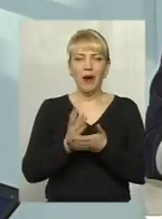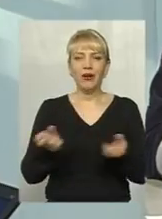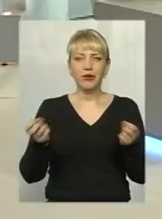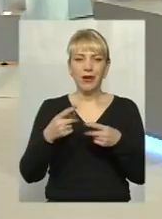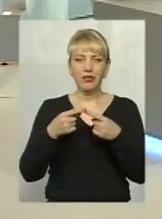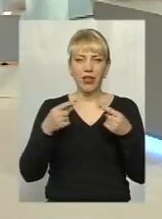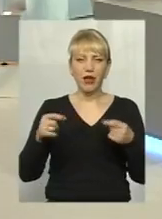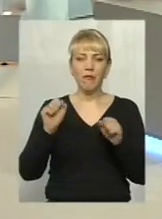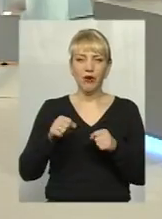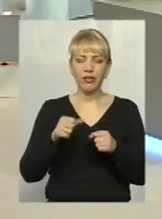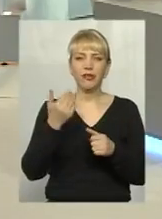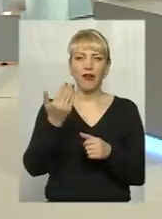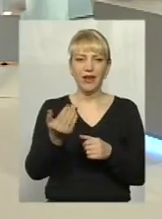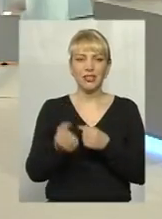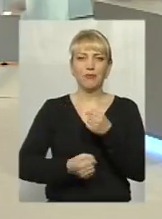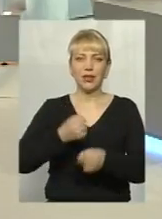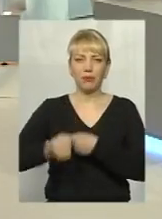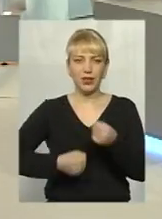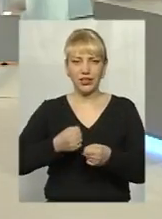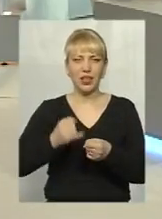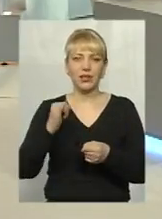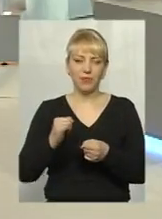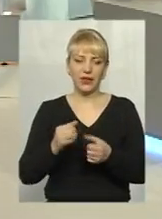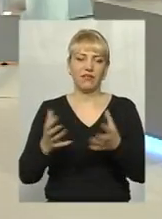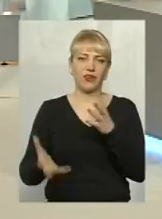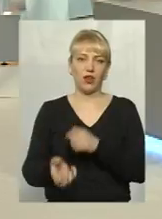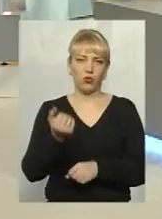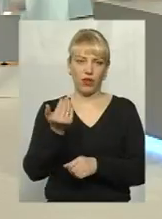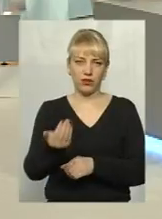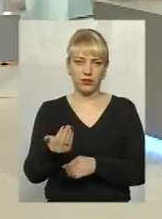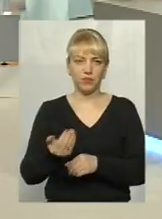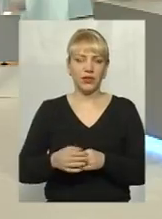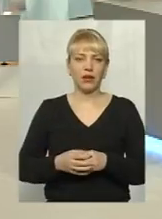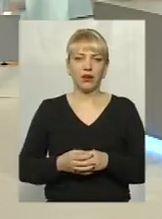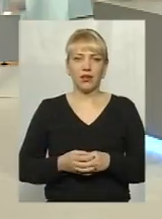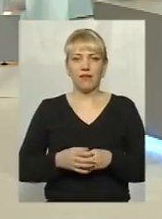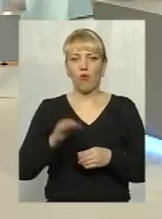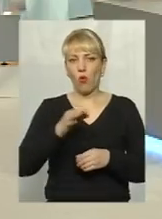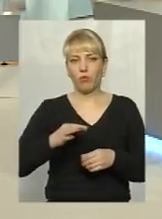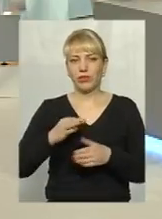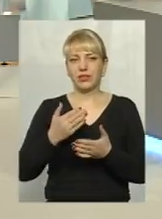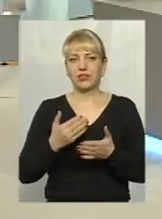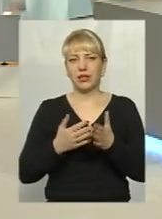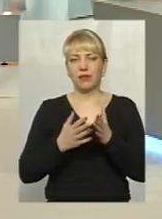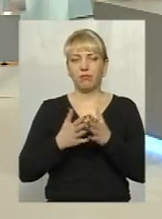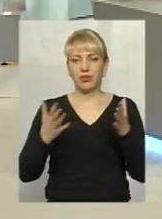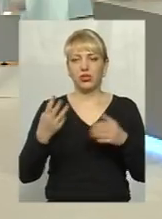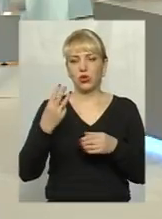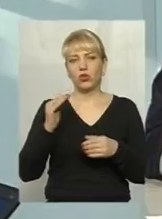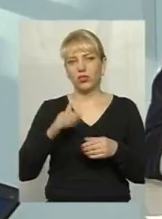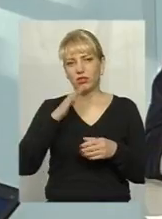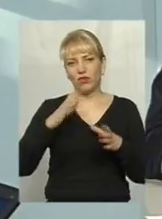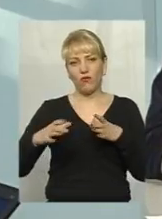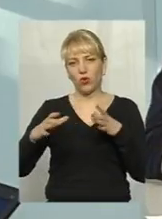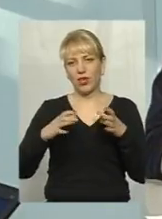підбігти і врятувати. В області більше двох тисяч водойм на сьогодні